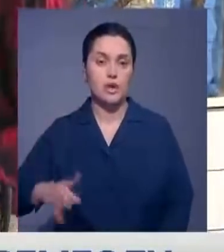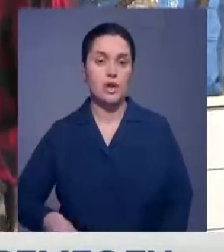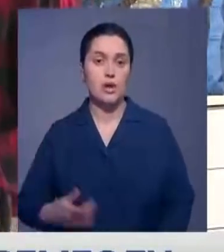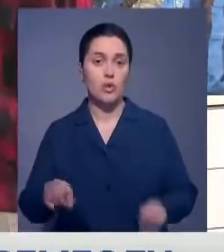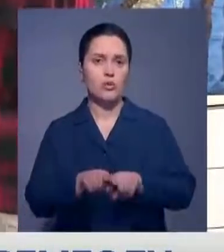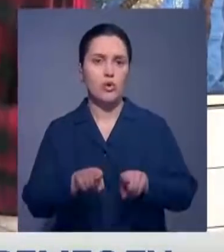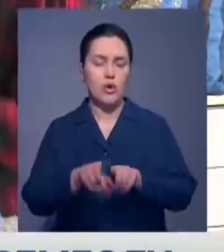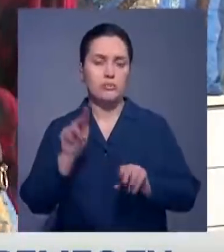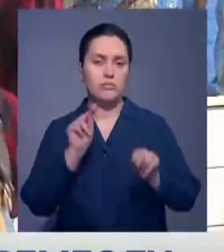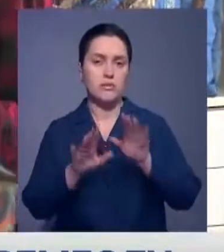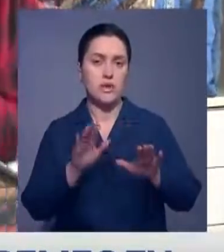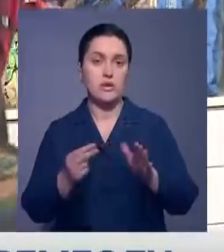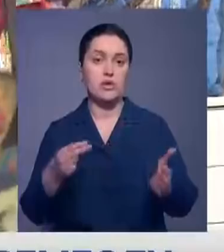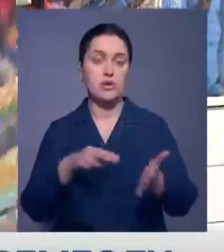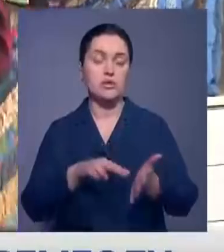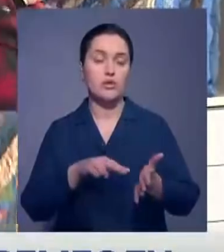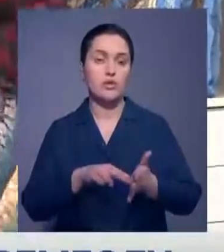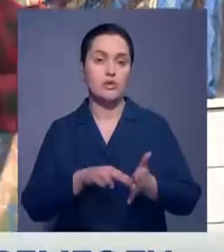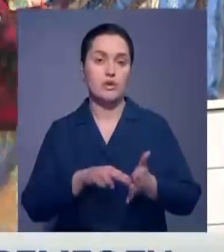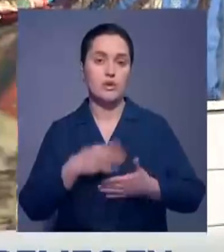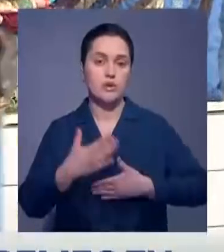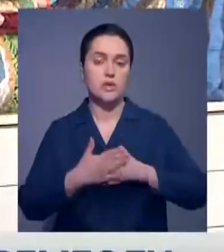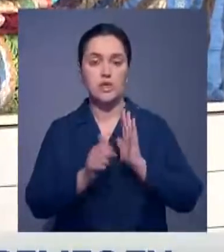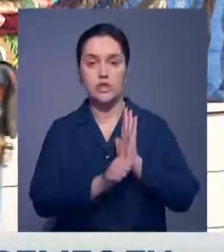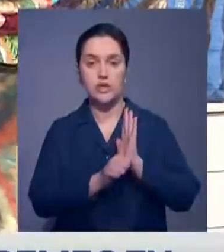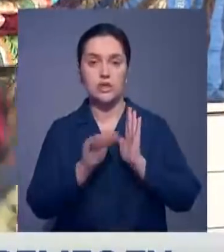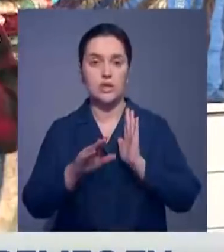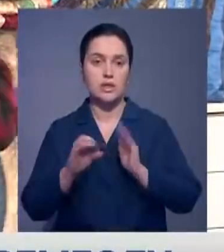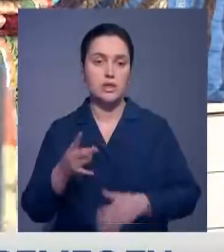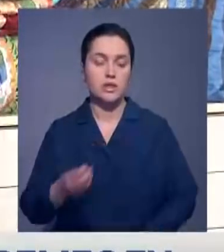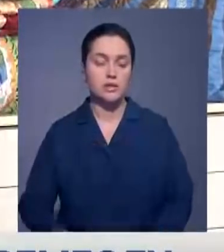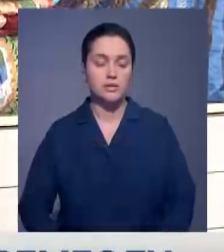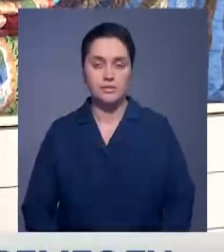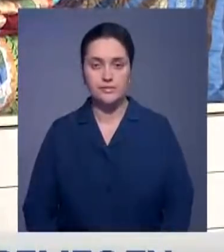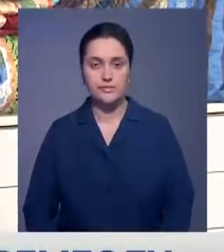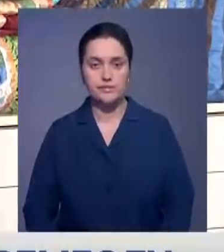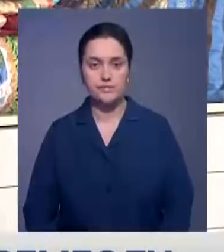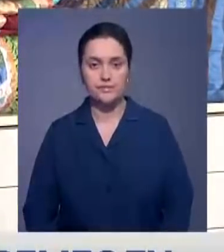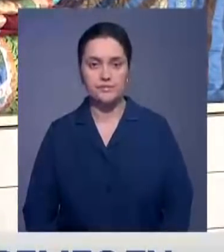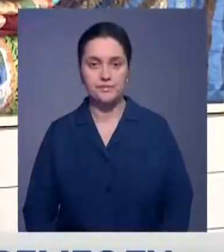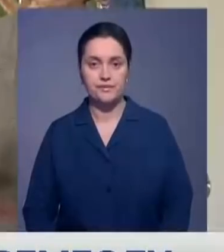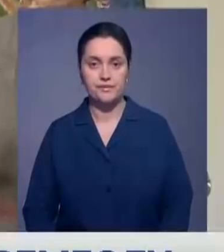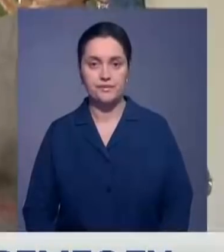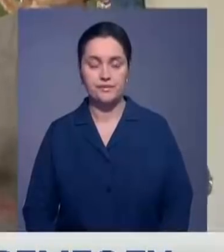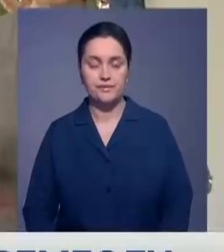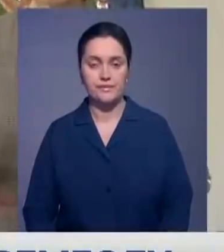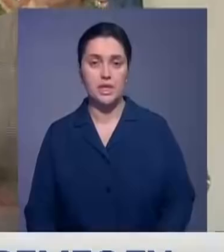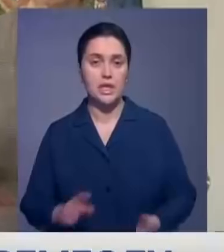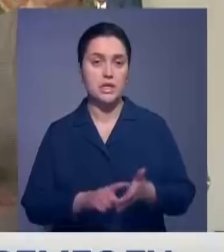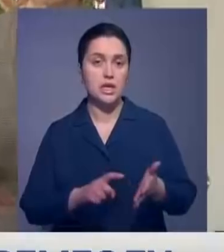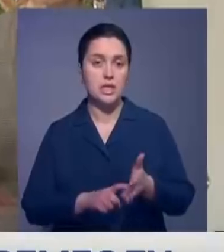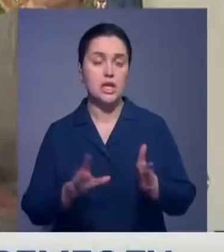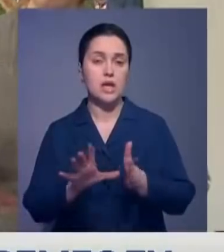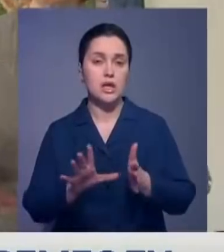тоже пользуются популярностью. Кстати, такая стоит около 60 тысяч тенге. Делится Гульмира не только энергетикой, но и